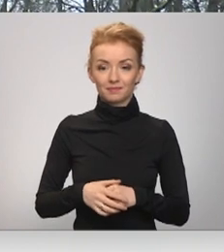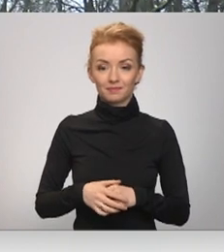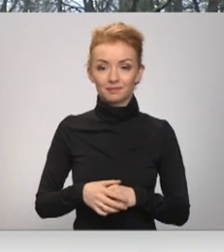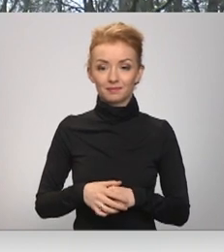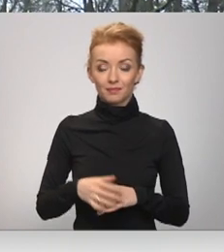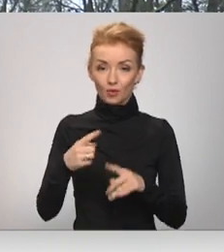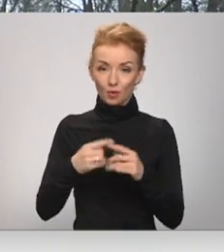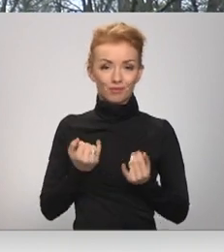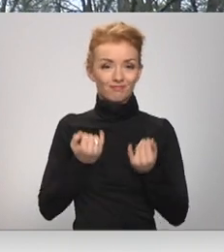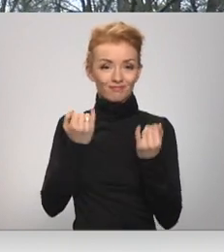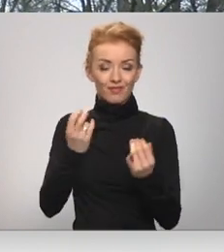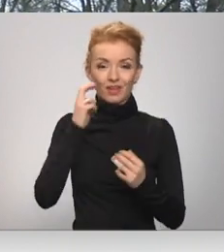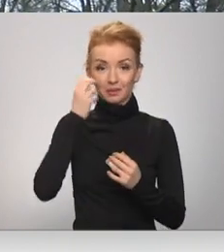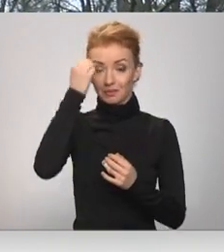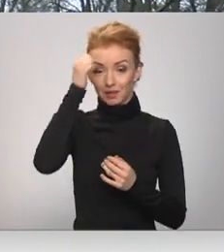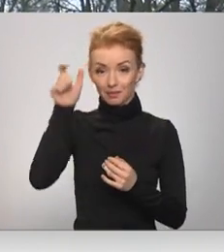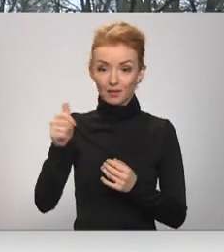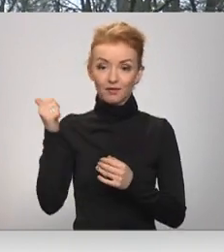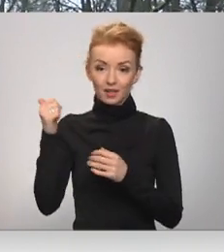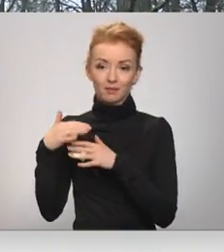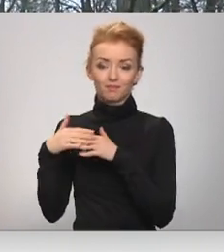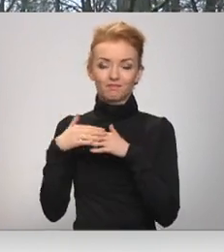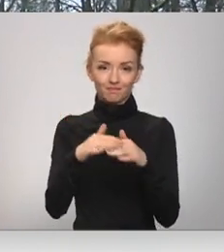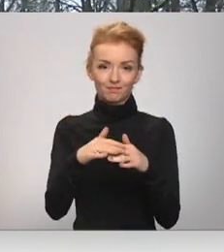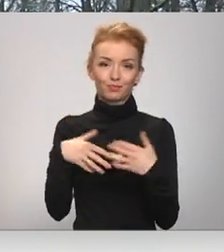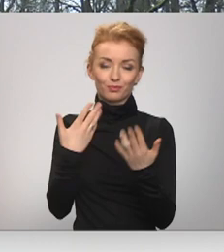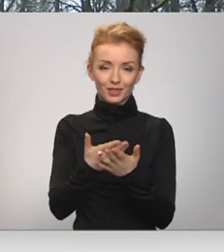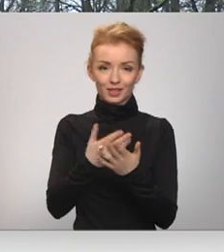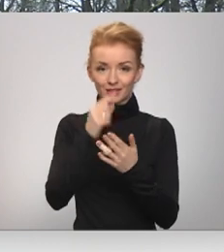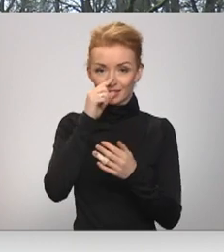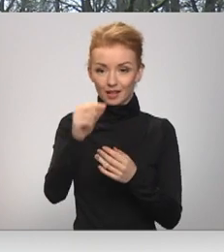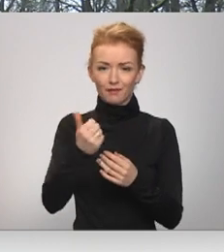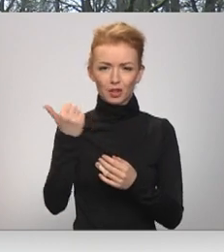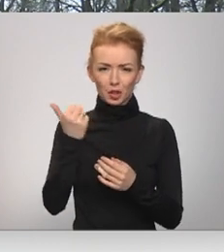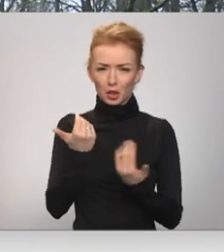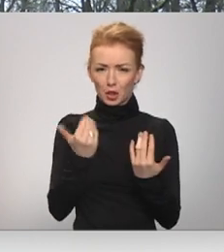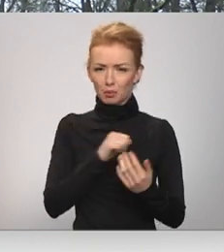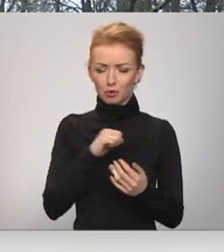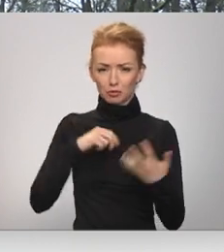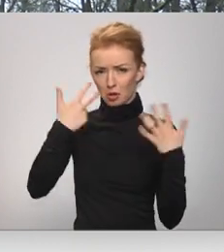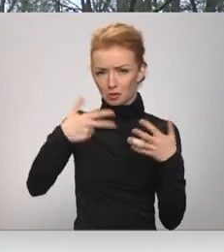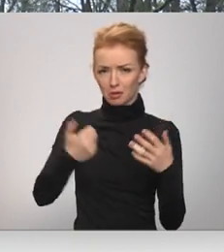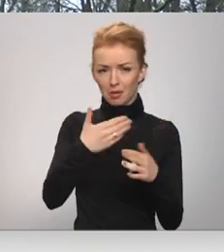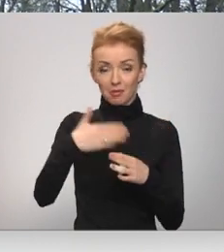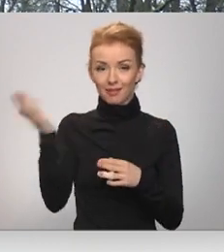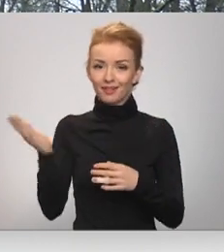Godinot vecmāmiņus, viņa dziedu arī šajā dzērbē. Viņa pašai tagad ir 85 gadiem.